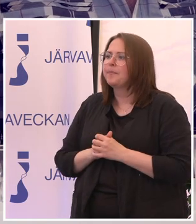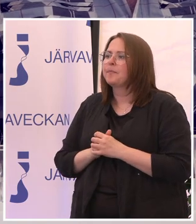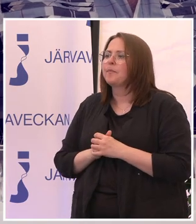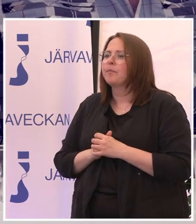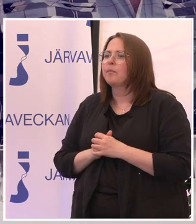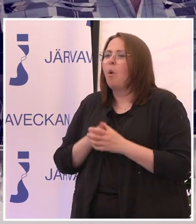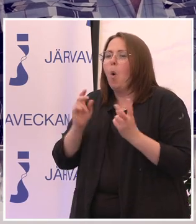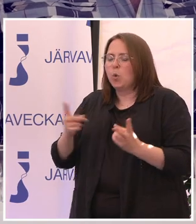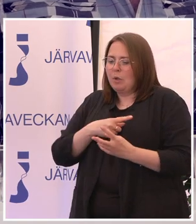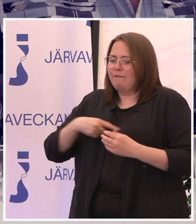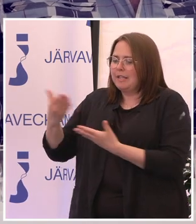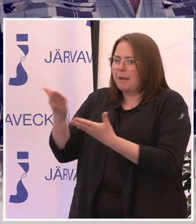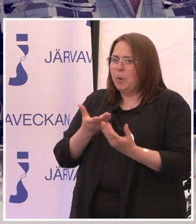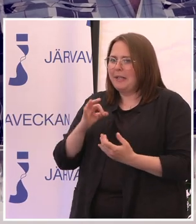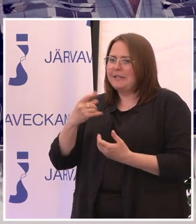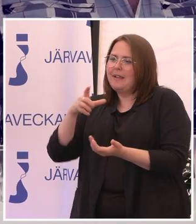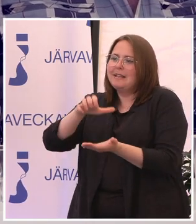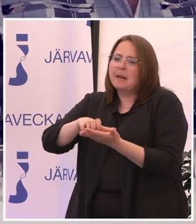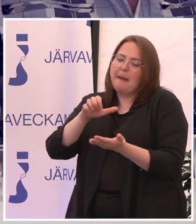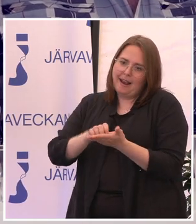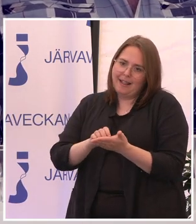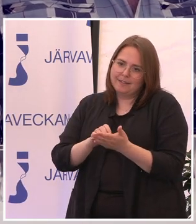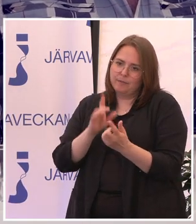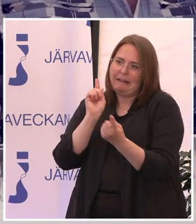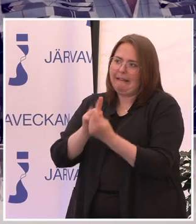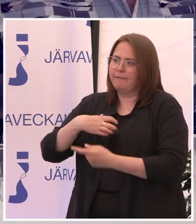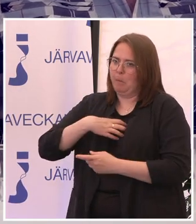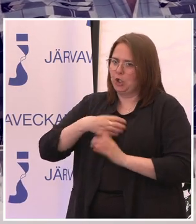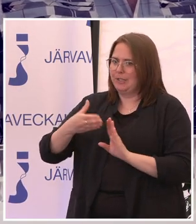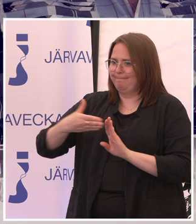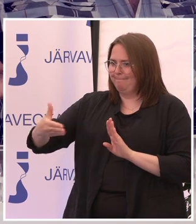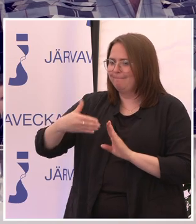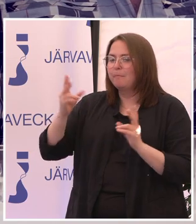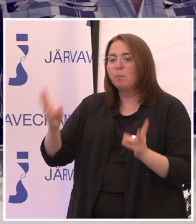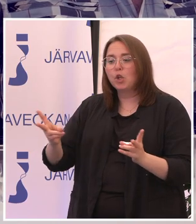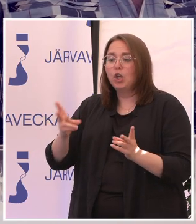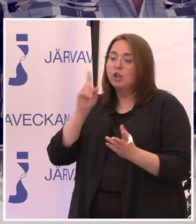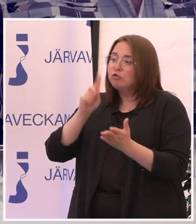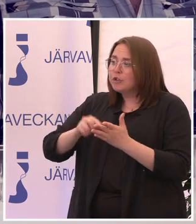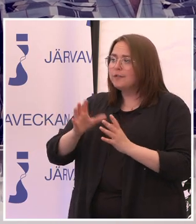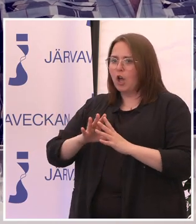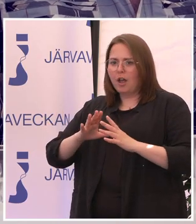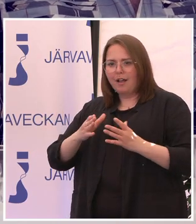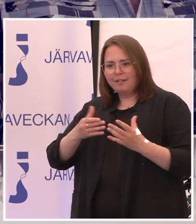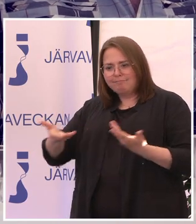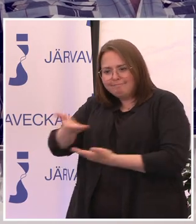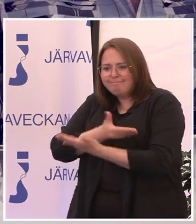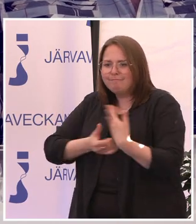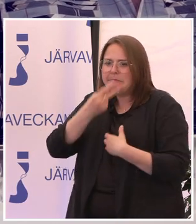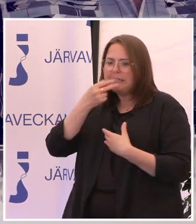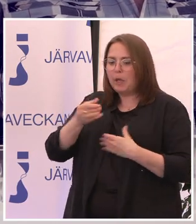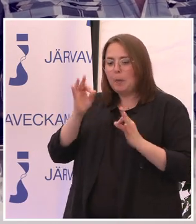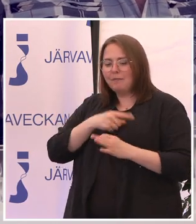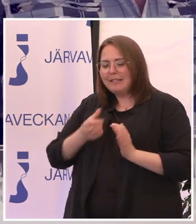Och sen kommer vi bjuda in civilsamhället till en träff i höst. Bland annat för att öka vad vi göra tillsammans för att lösa